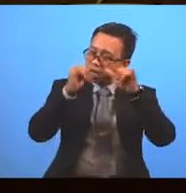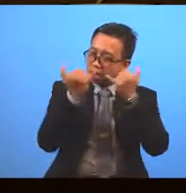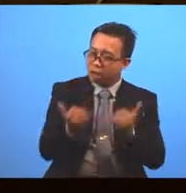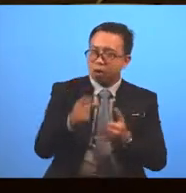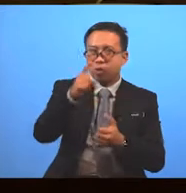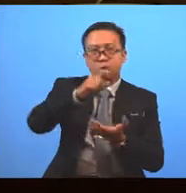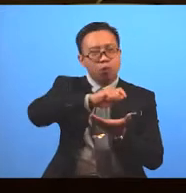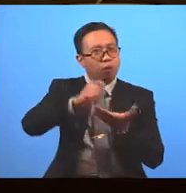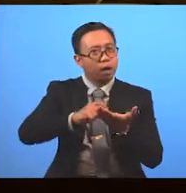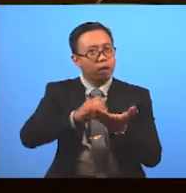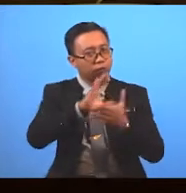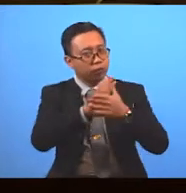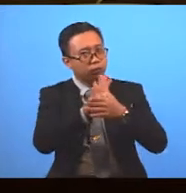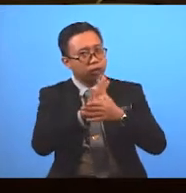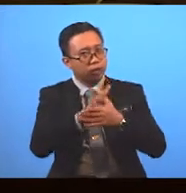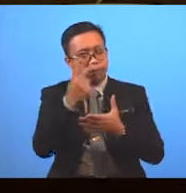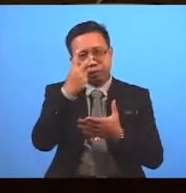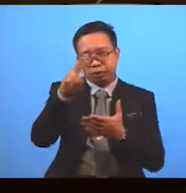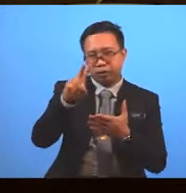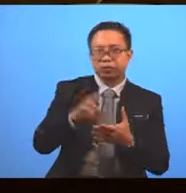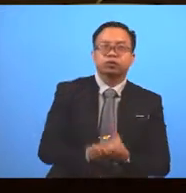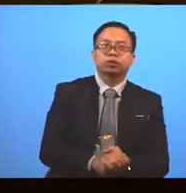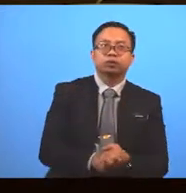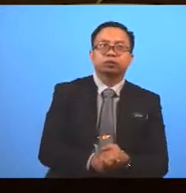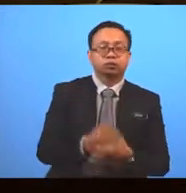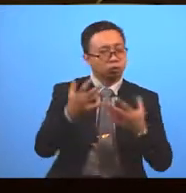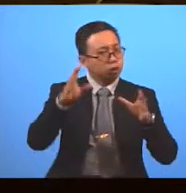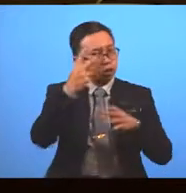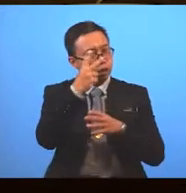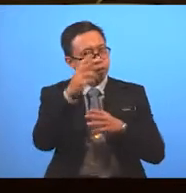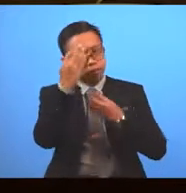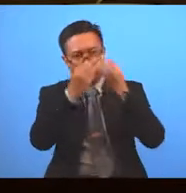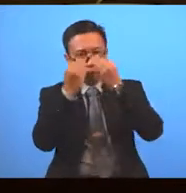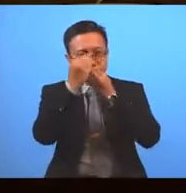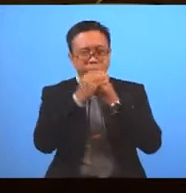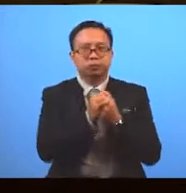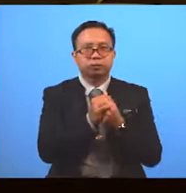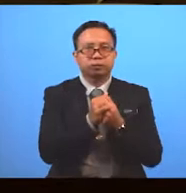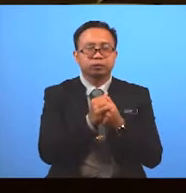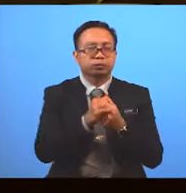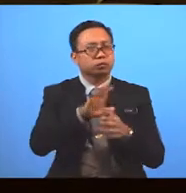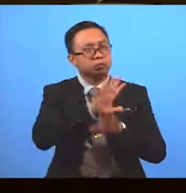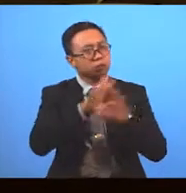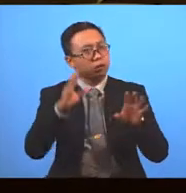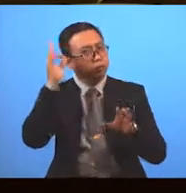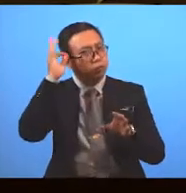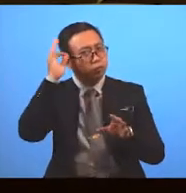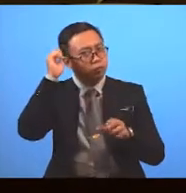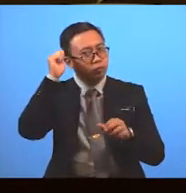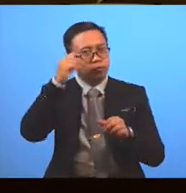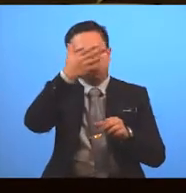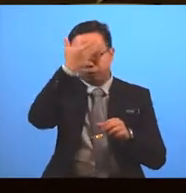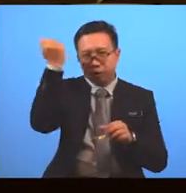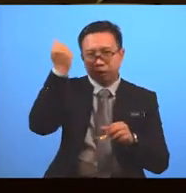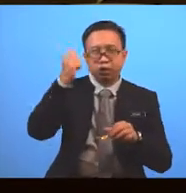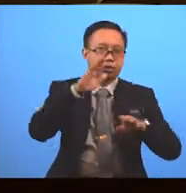now Write a film review Of a film That you have watched Do not forget To touch